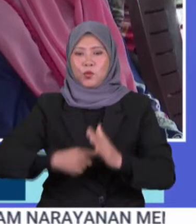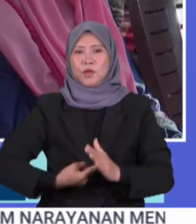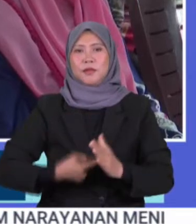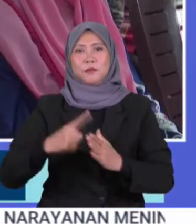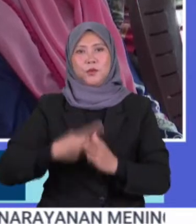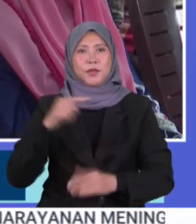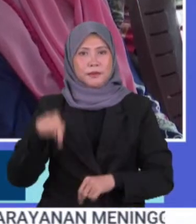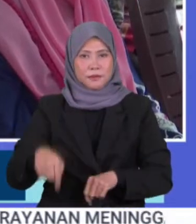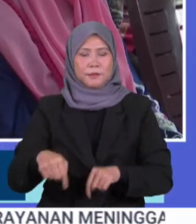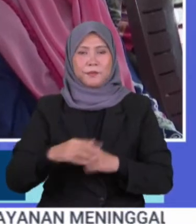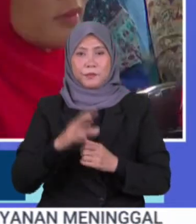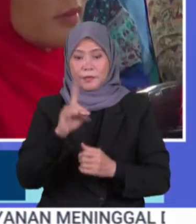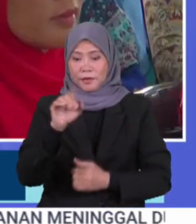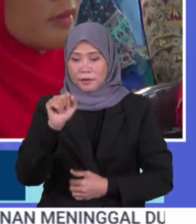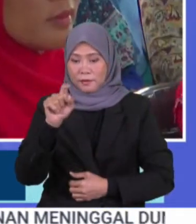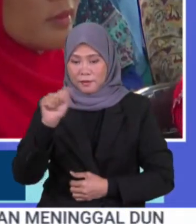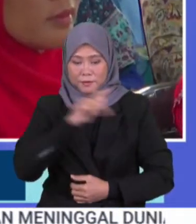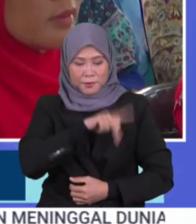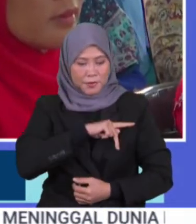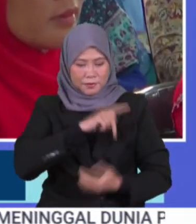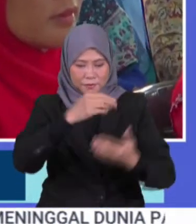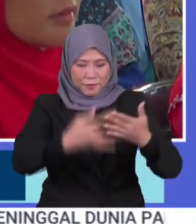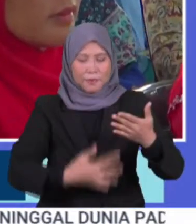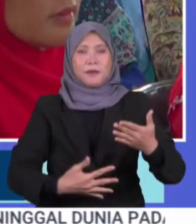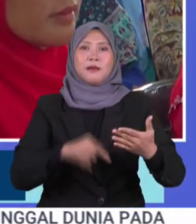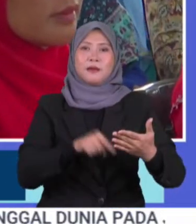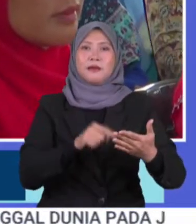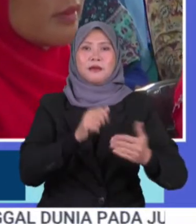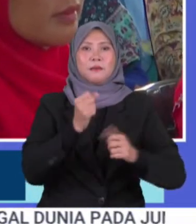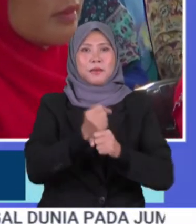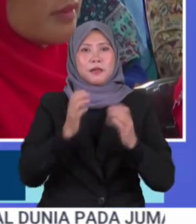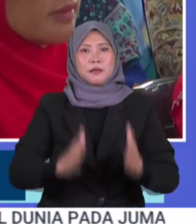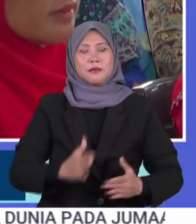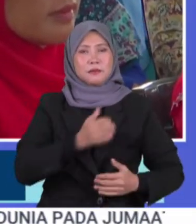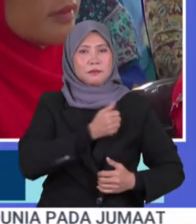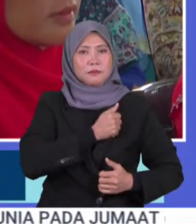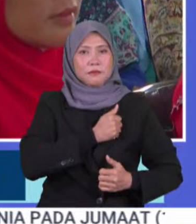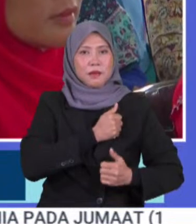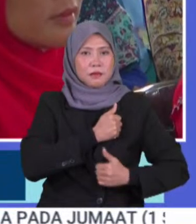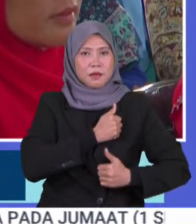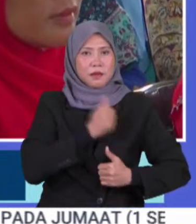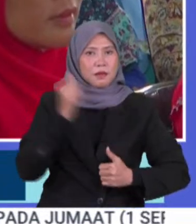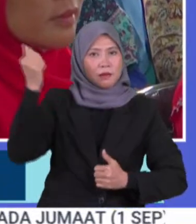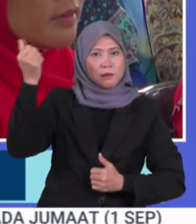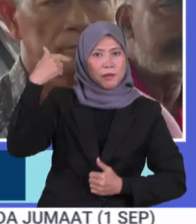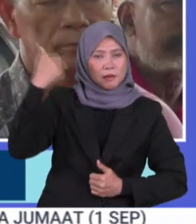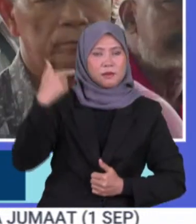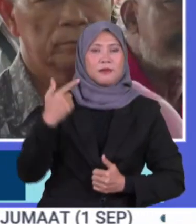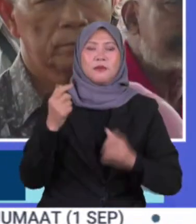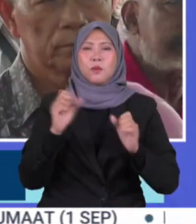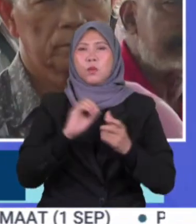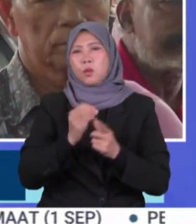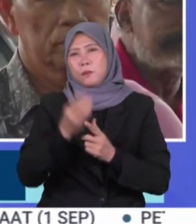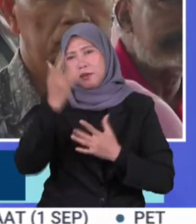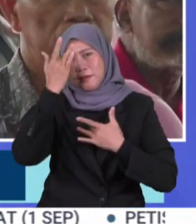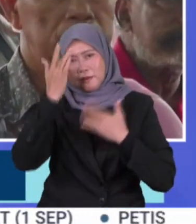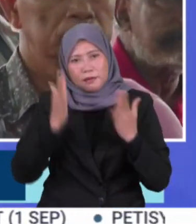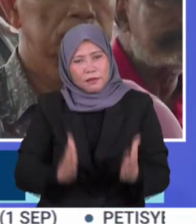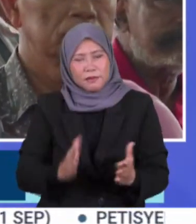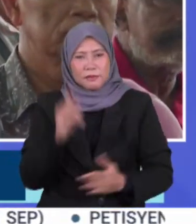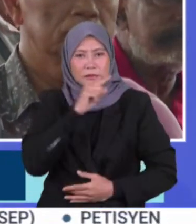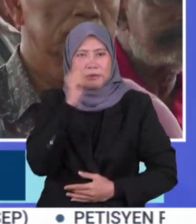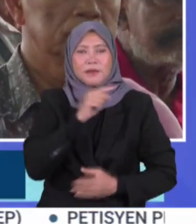Pengemaskinian data peribadi membolehkan veteran ATM, warga emas atau menghidap penyakit kronik dibantu